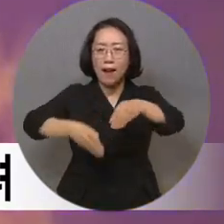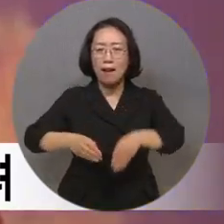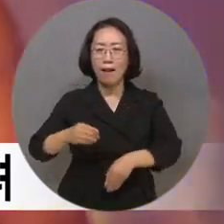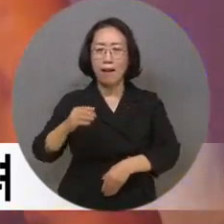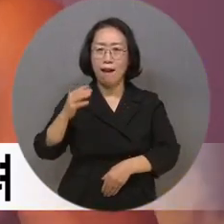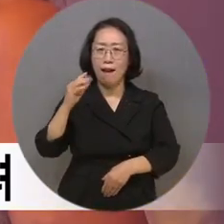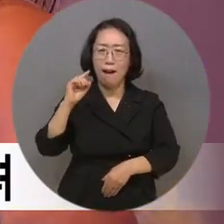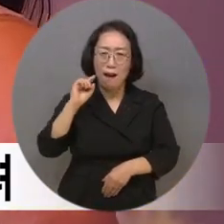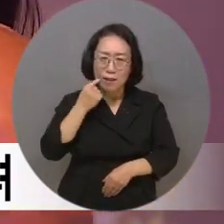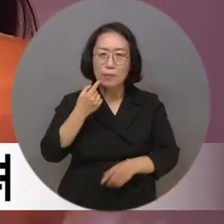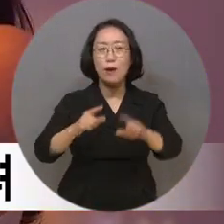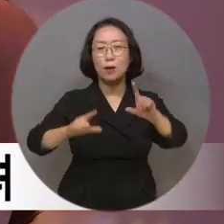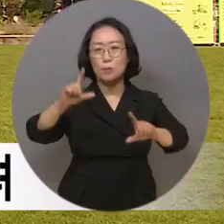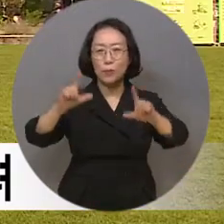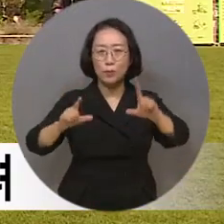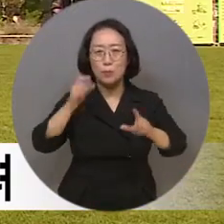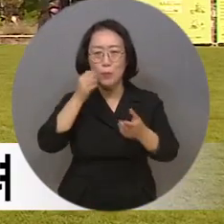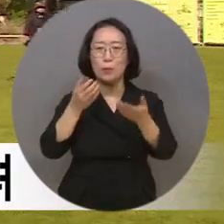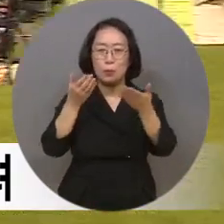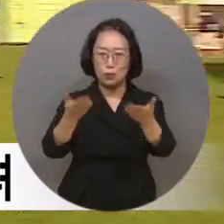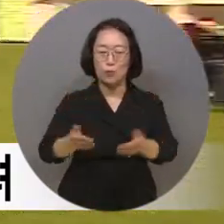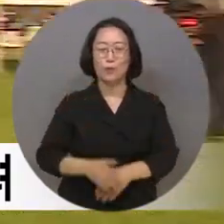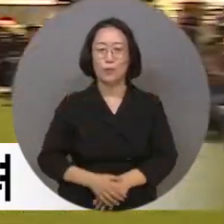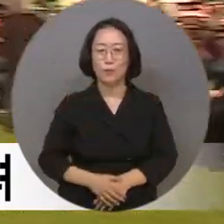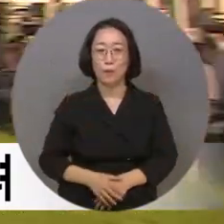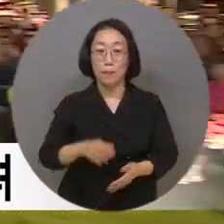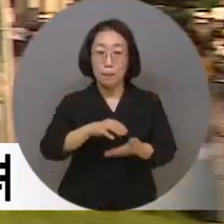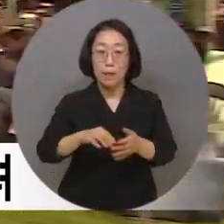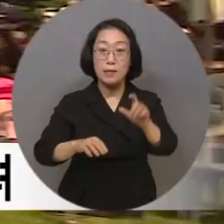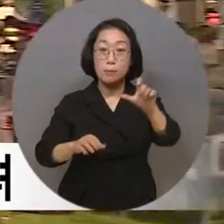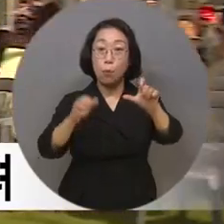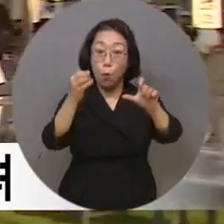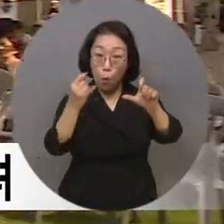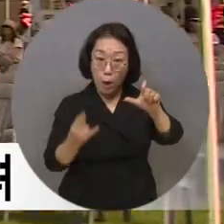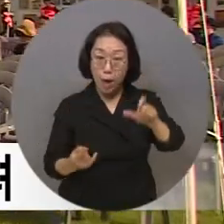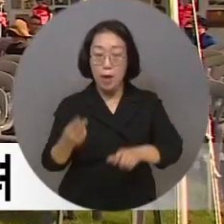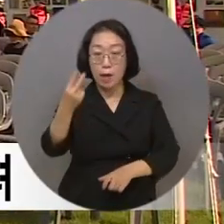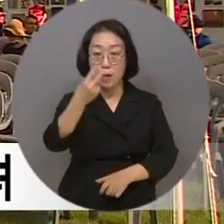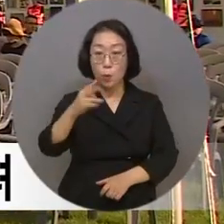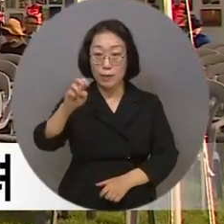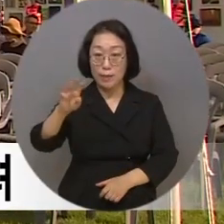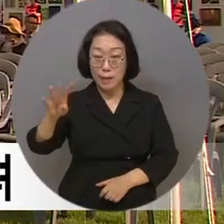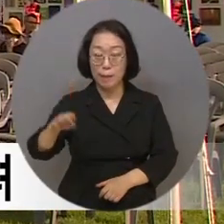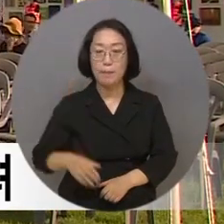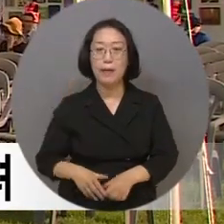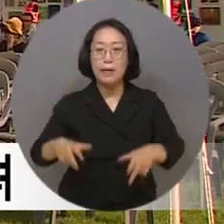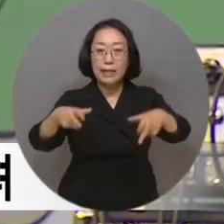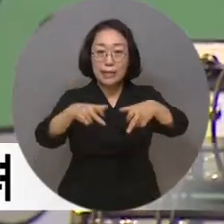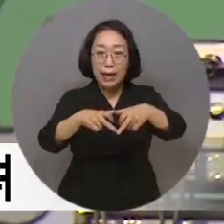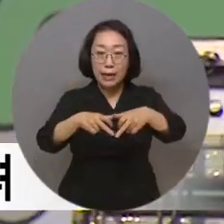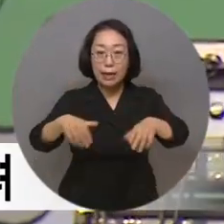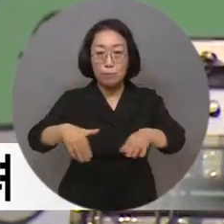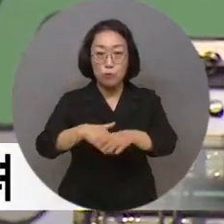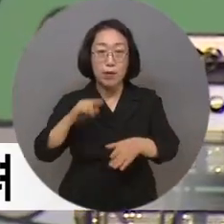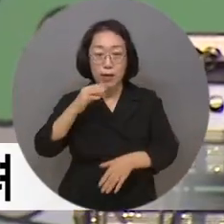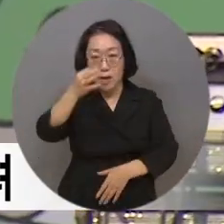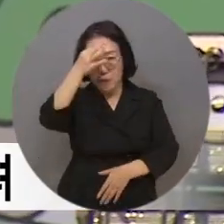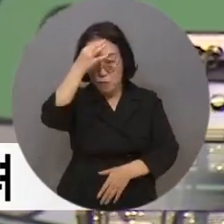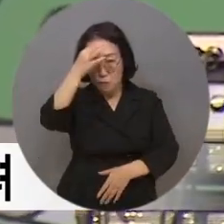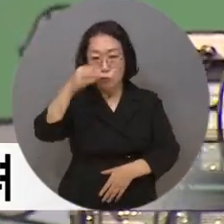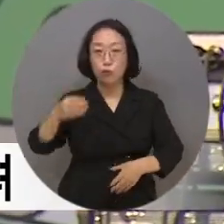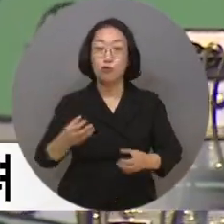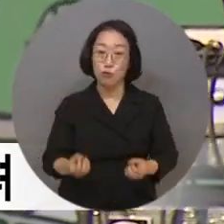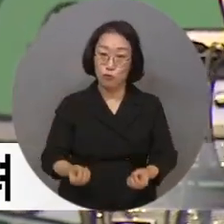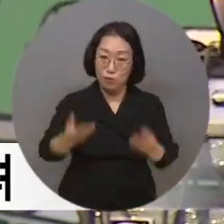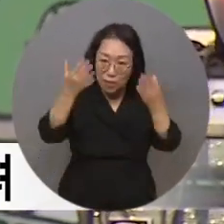축제에 열기를 더합니다. 올해 15번째를 맞은 2023 장애인 문화예술축제 A플러스 페스티벌.